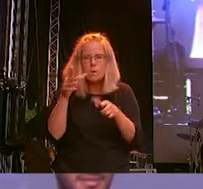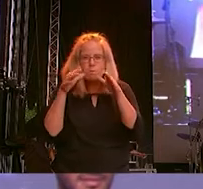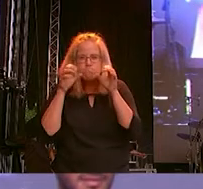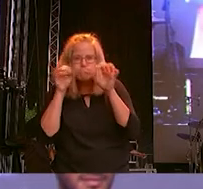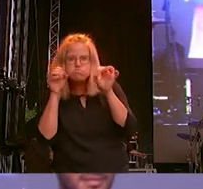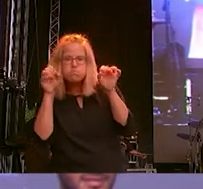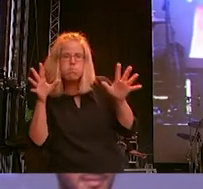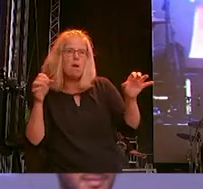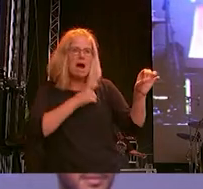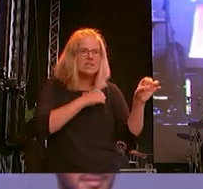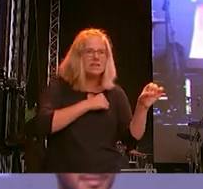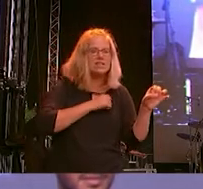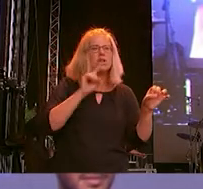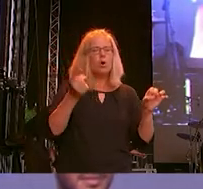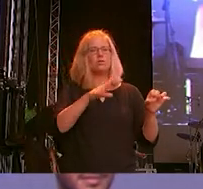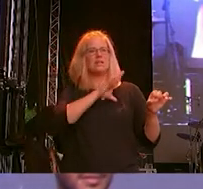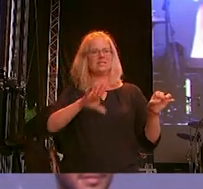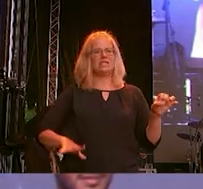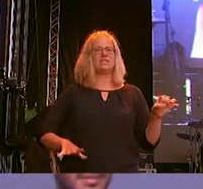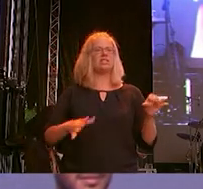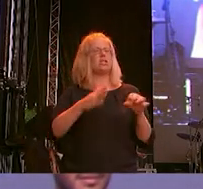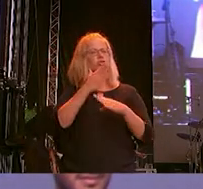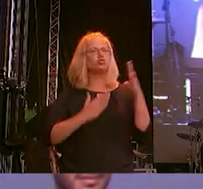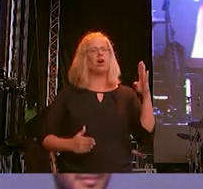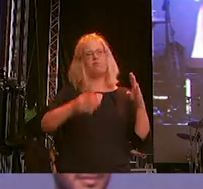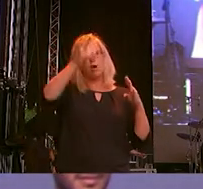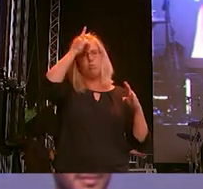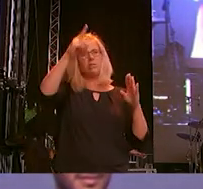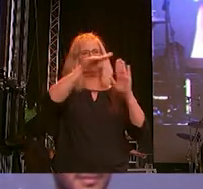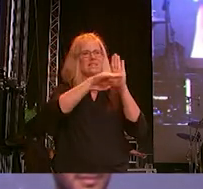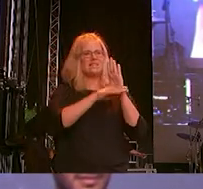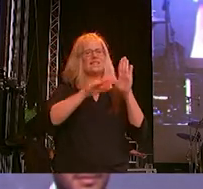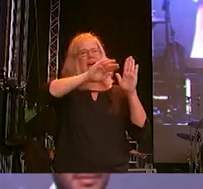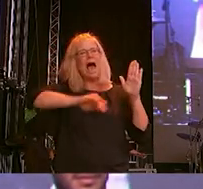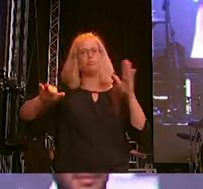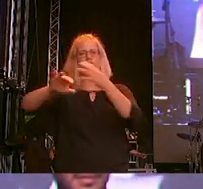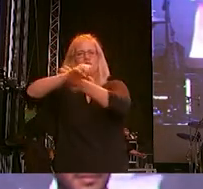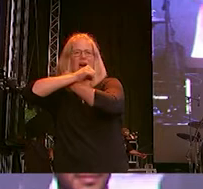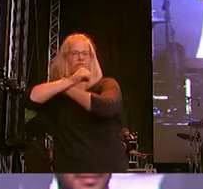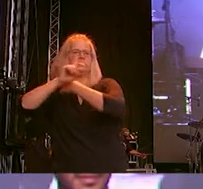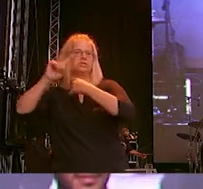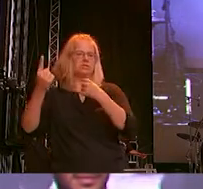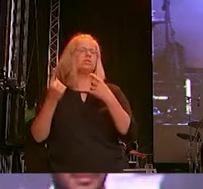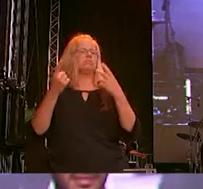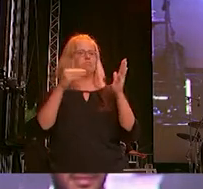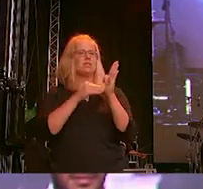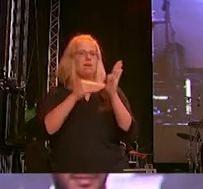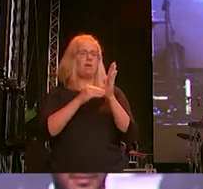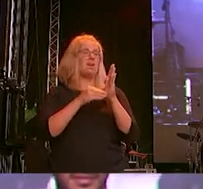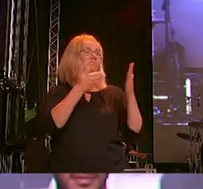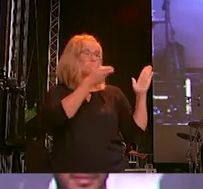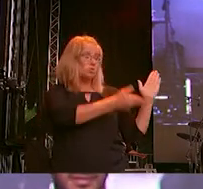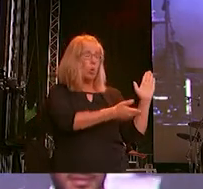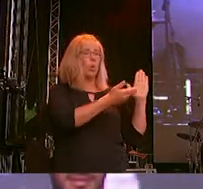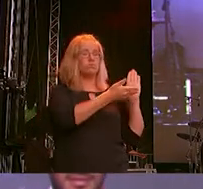Und Sachsen ist mit verschärftem Polizeigesetz, Ankerzentrum und Abschiebehaftanstalt dabei. In diesem Diskurs gedeiht die Gewalt.